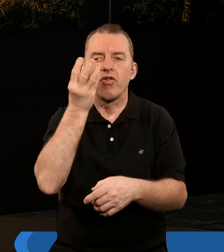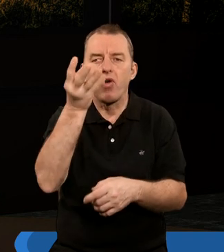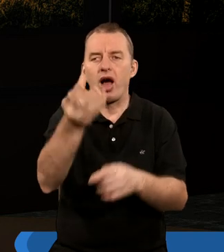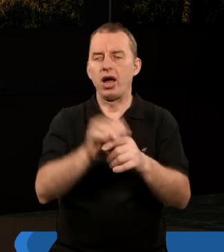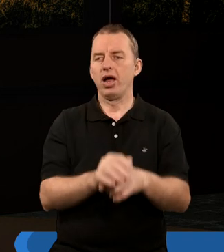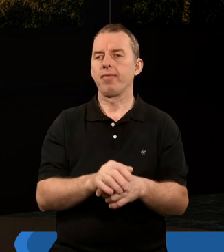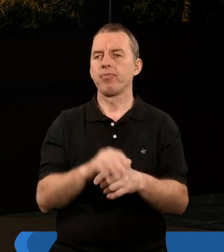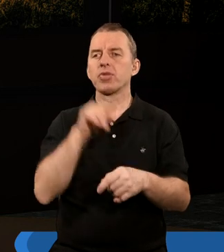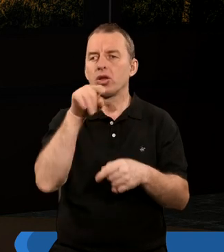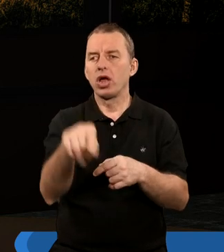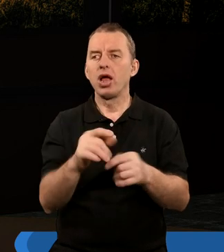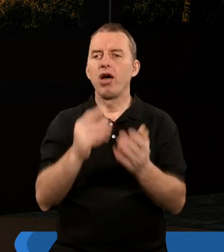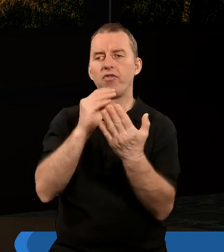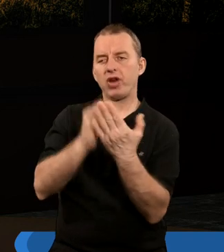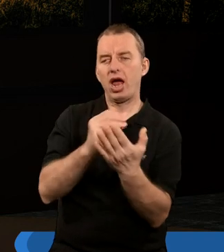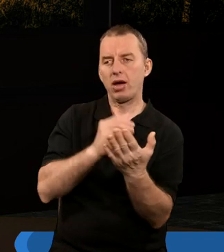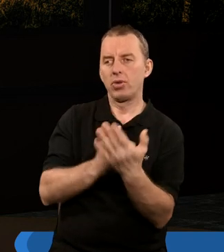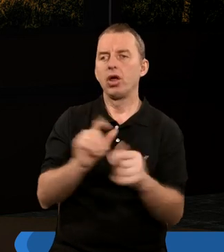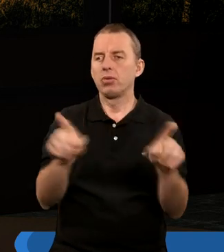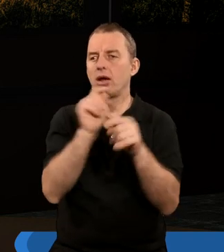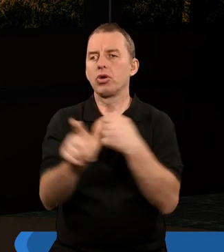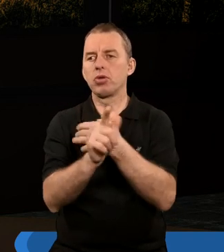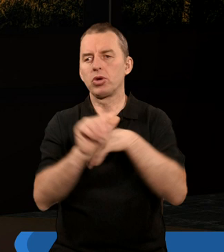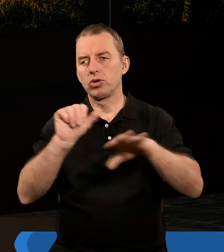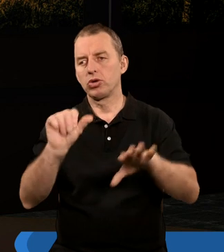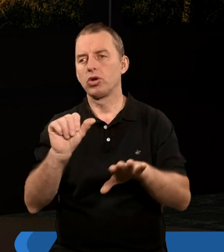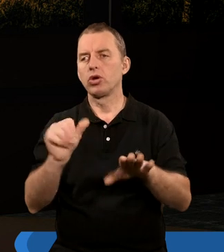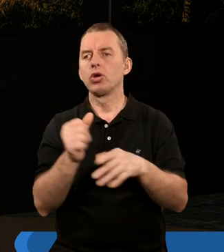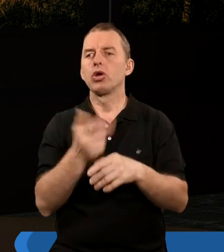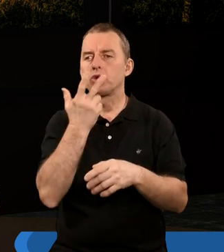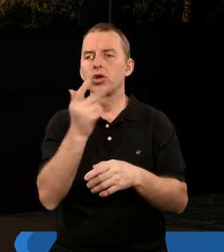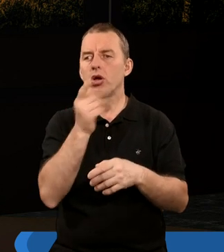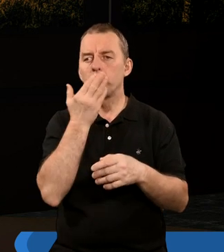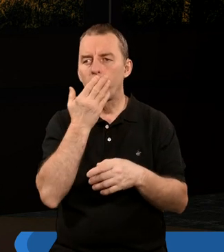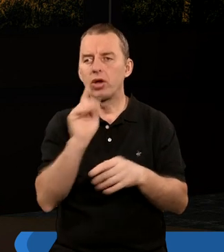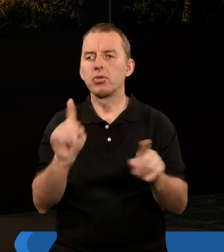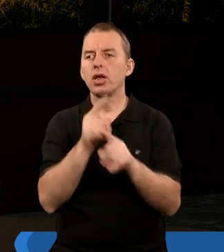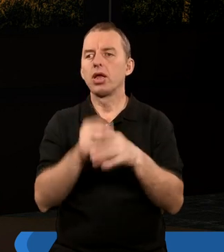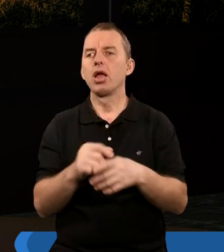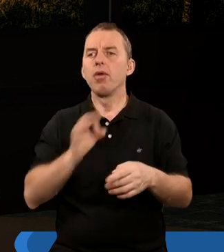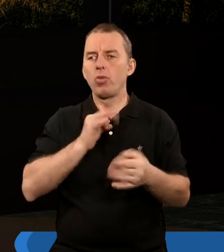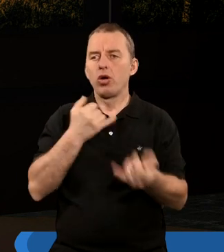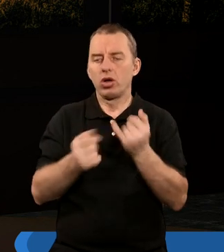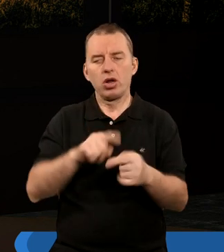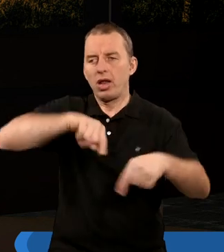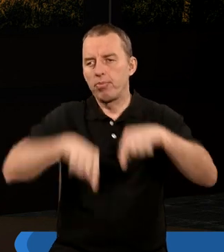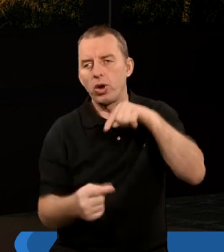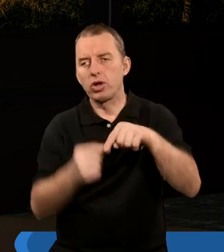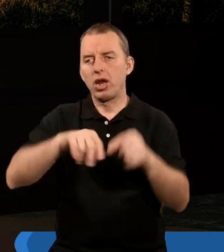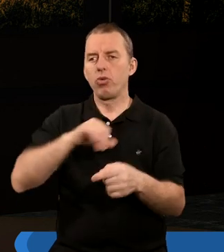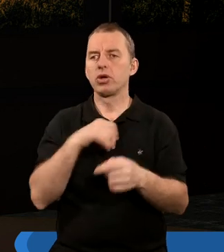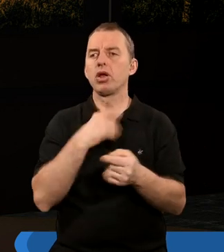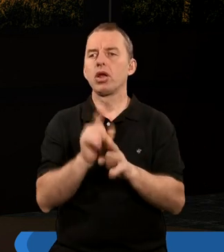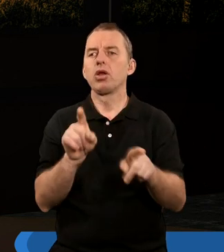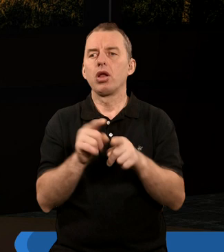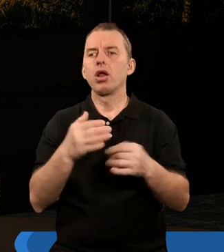chciałam przeczytać fragment z psalmu 73, kiedy psalmista mówi, że moje nogi nie potknęły się, że